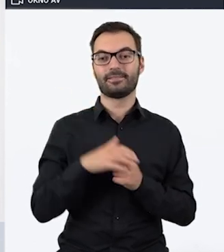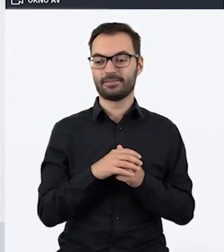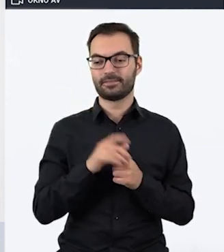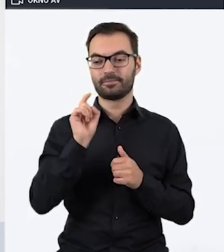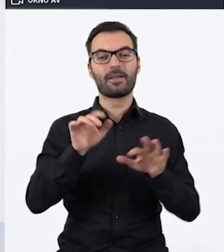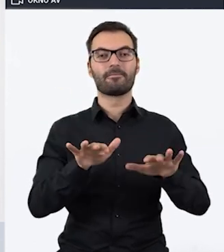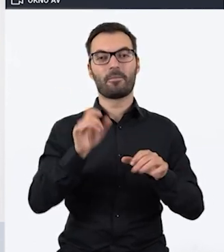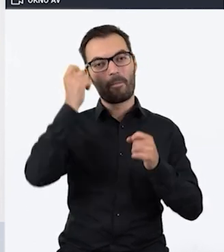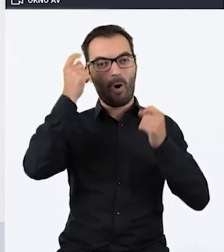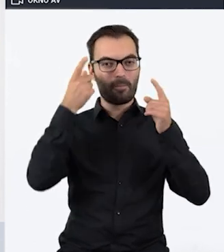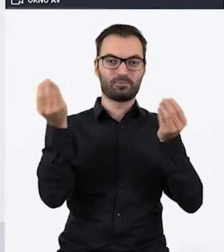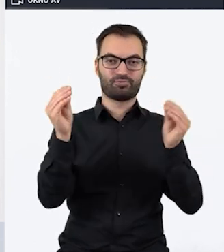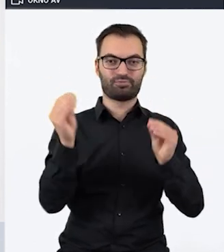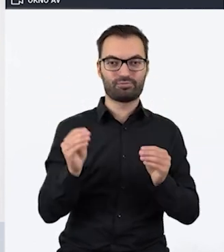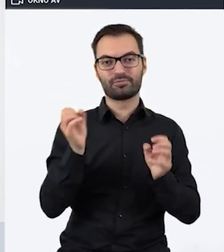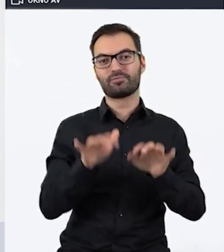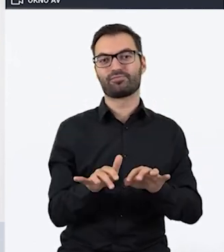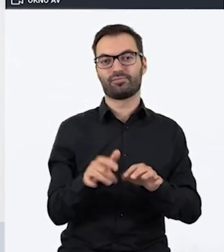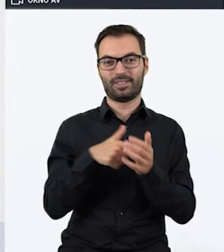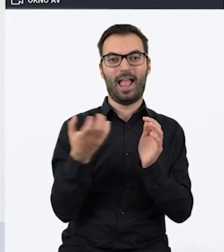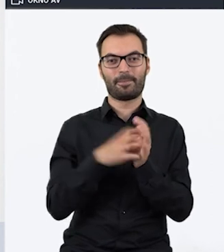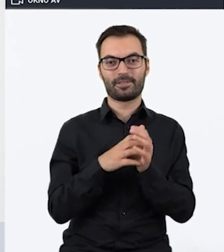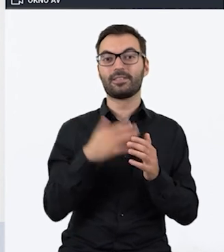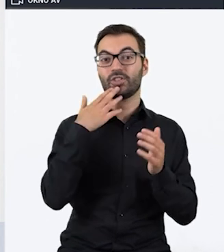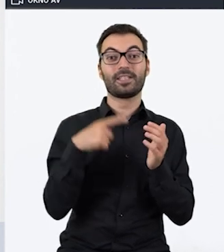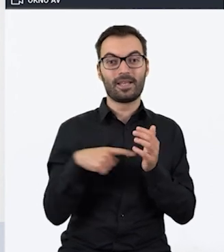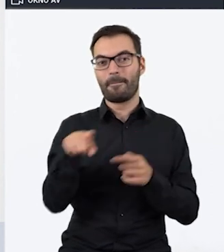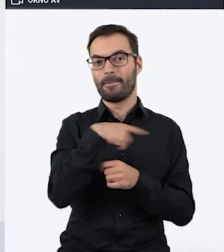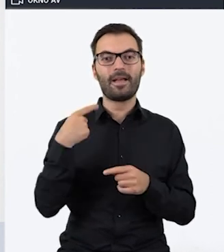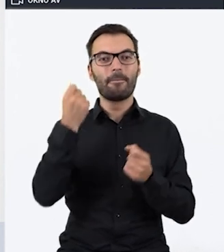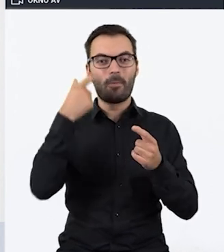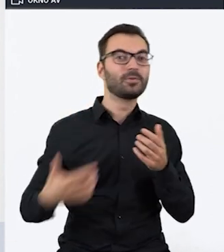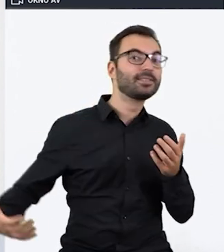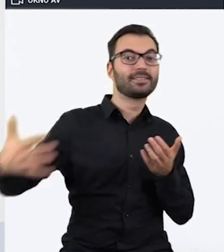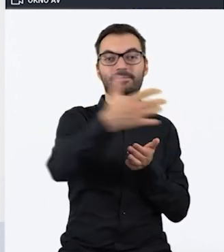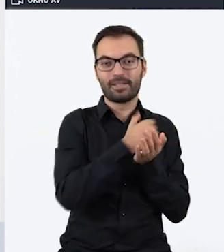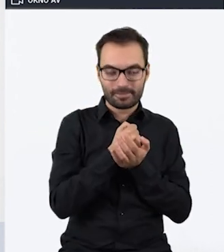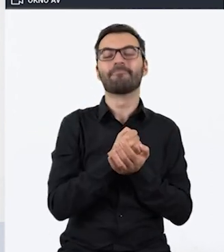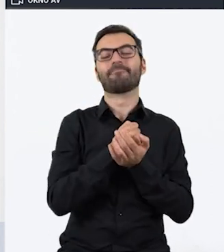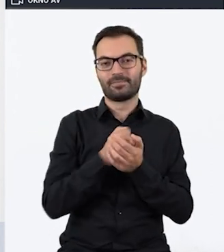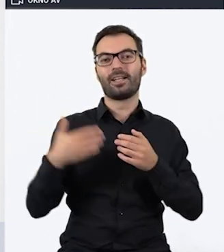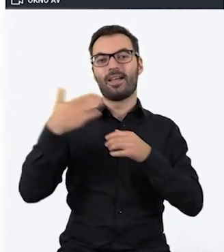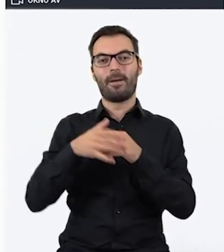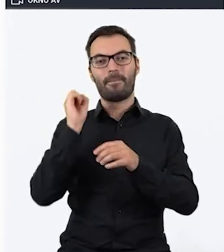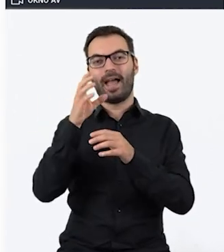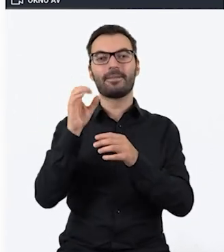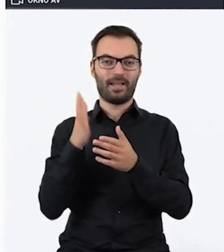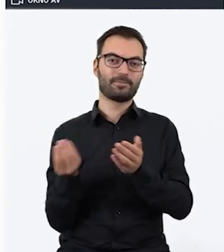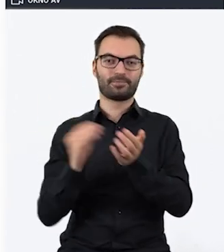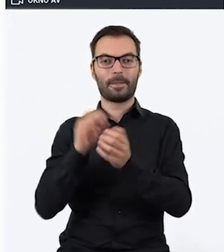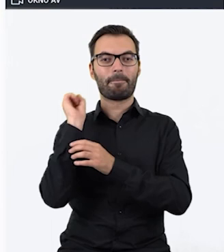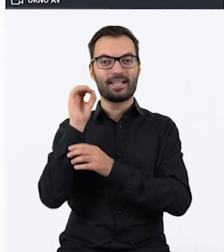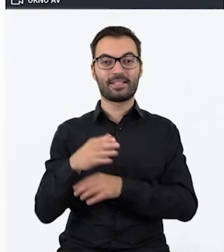właśnie w tej aplikacji, bo dzięki temu my te pomysły zbierzemy i dorzucimy do prezentacji, tak żeby te wszystkie Państwa